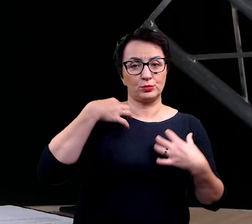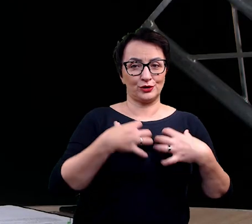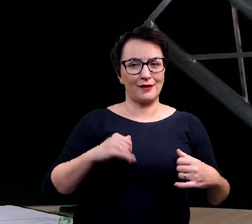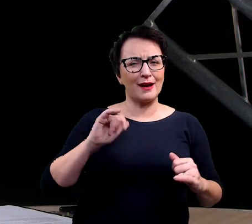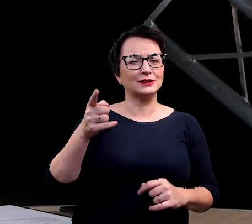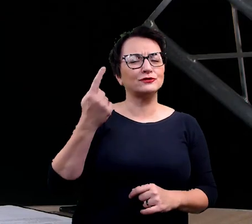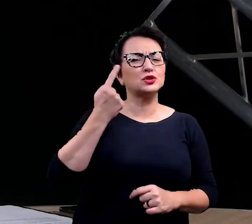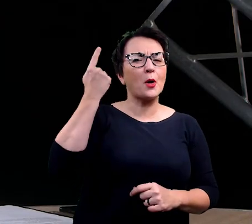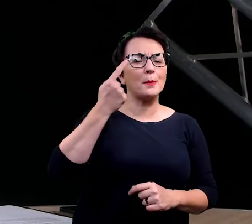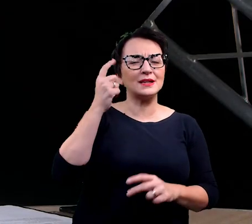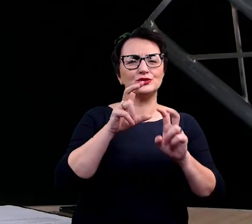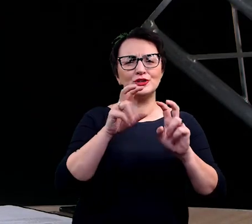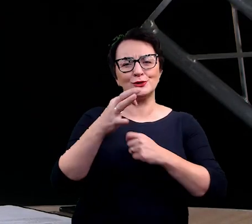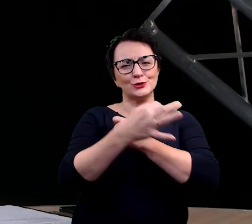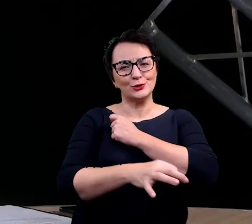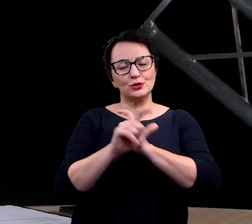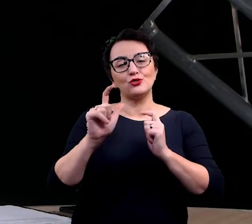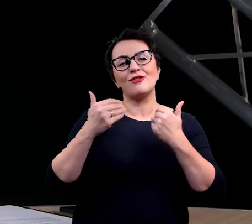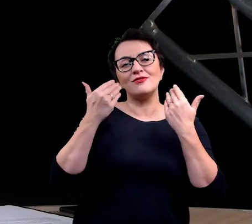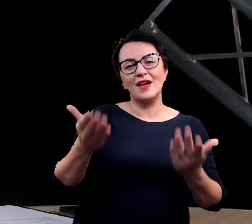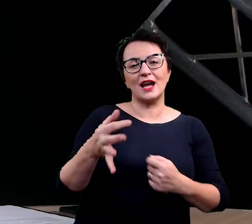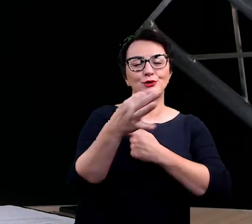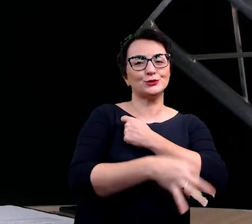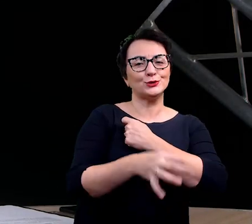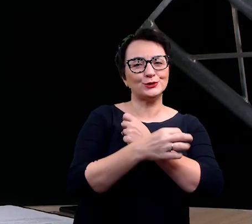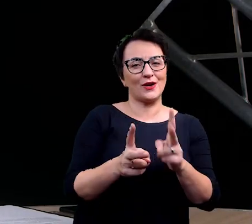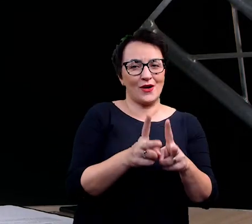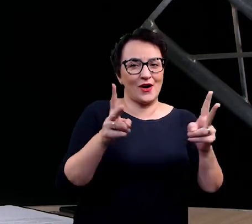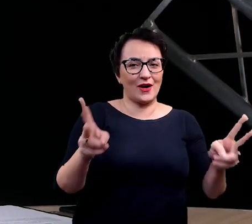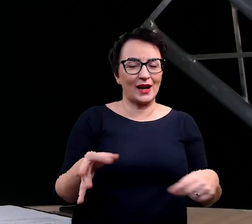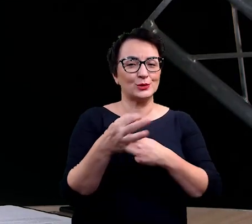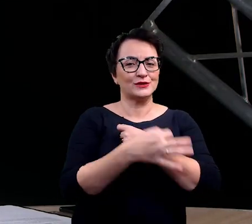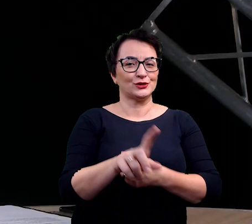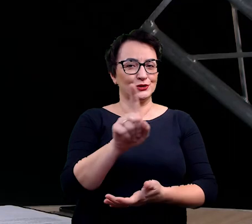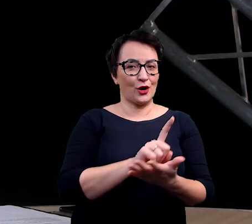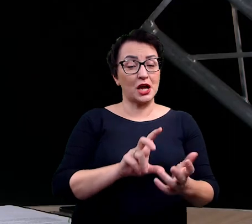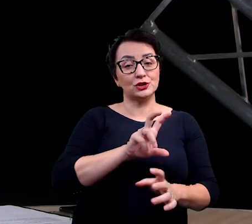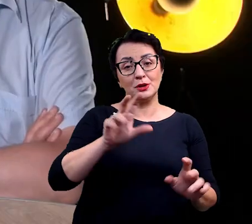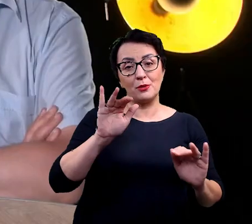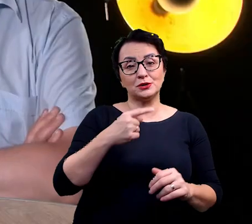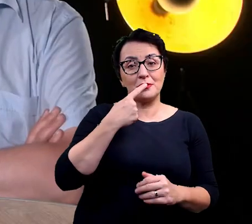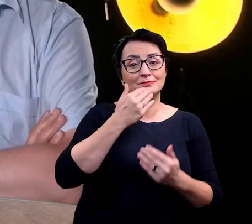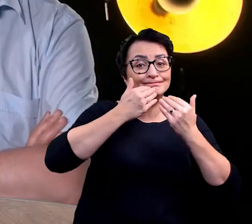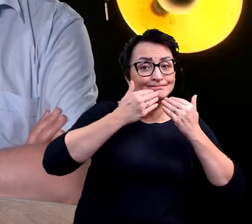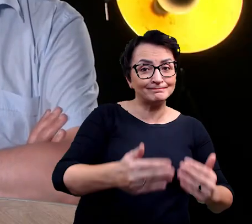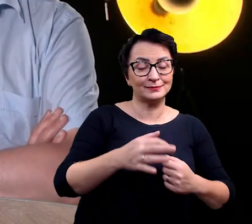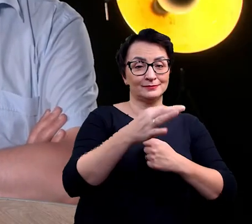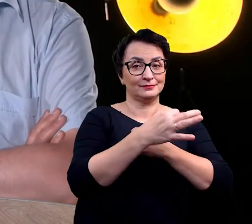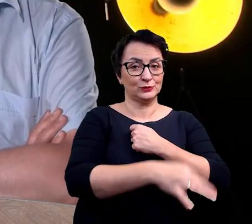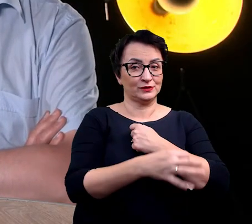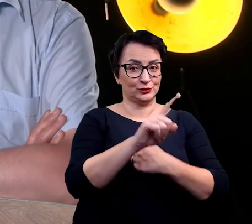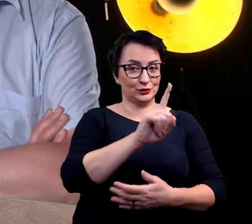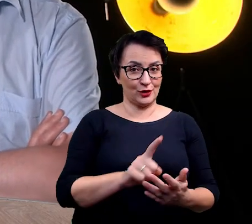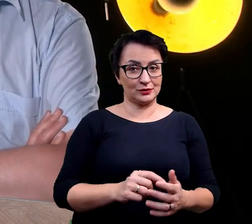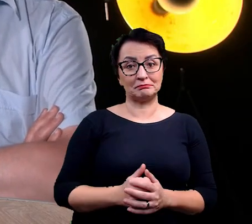Co Ci dało studiowanie na Uniwersytecie Śląskim? Czy możesz powiedzieć, że coś zawdzięczasz Uniwersytetowi? No, zawdzięczam, myślę,